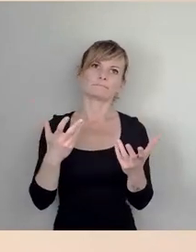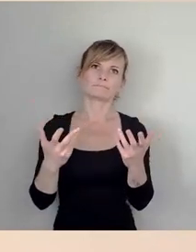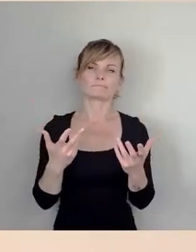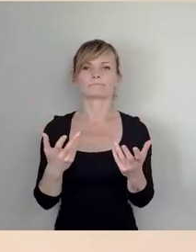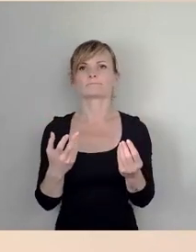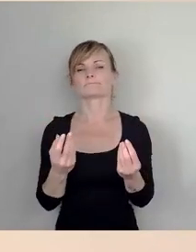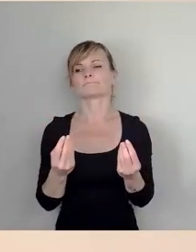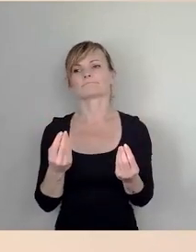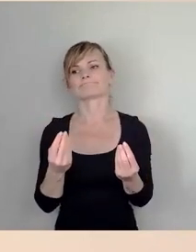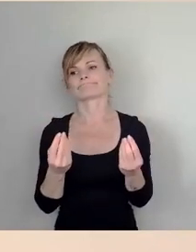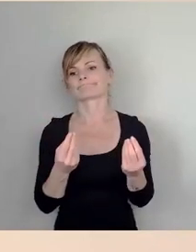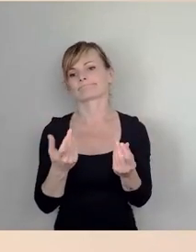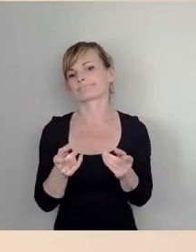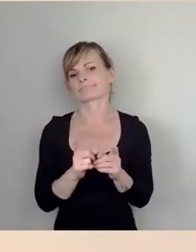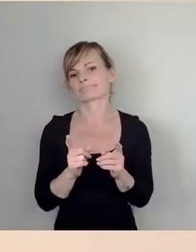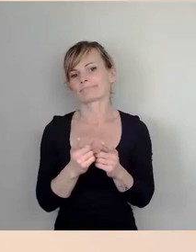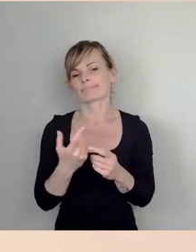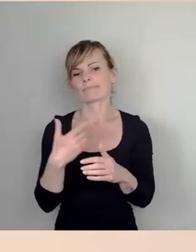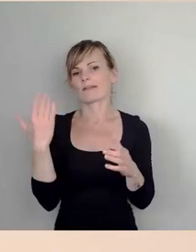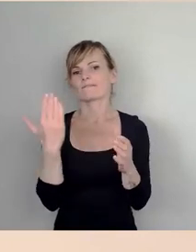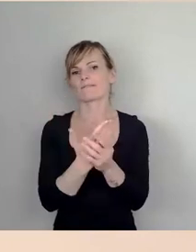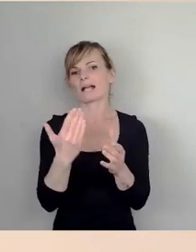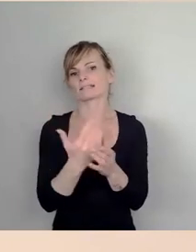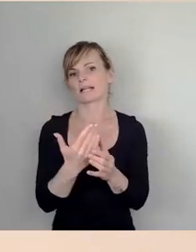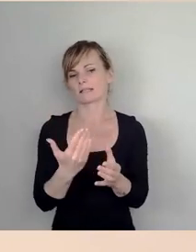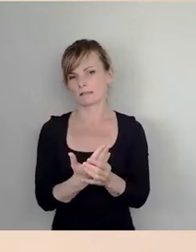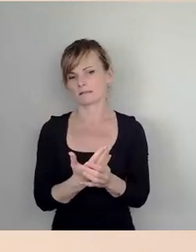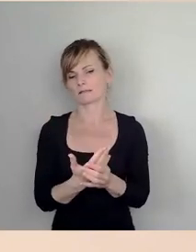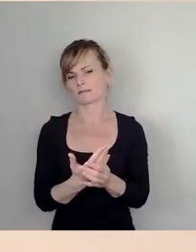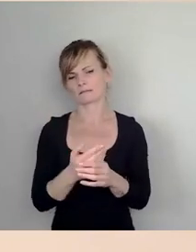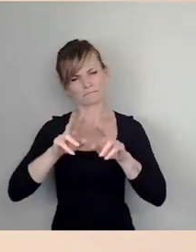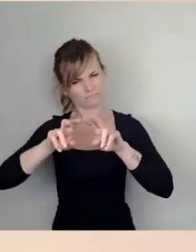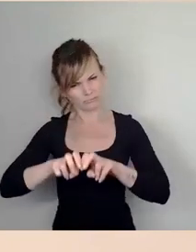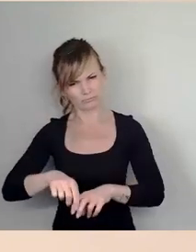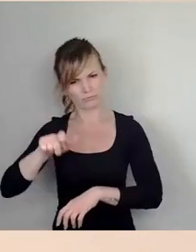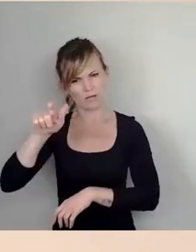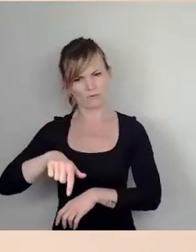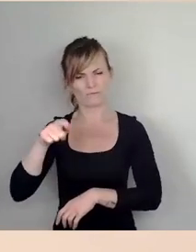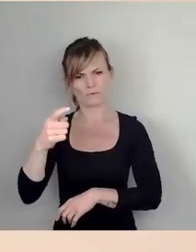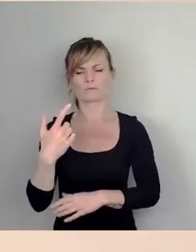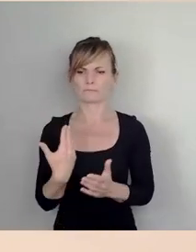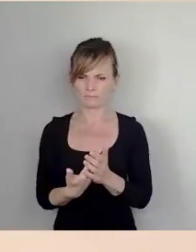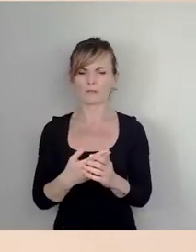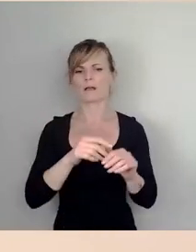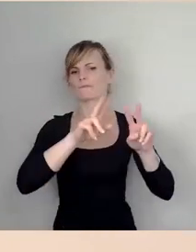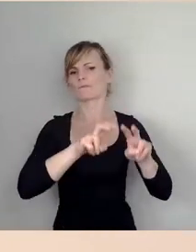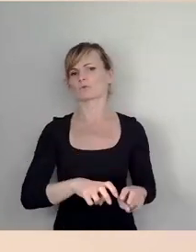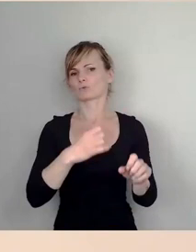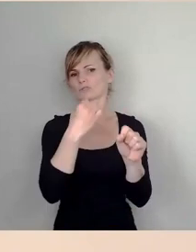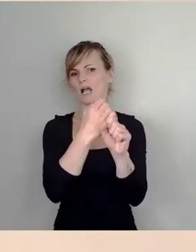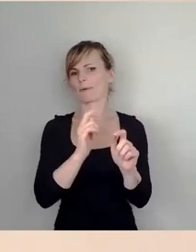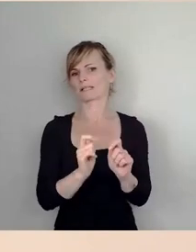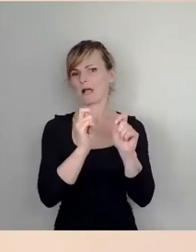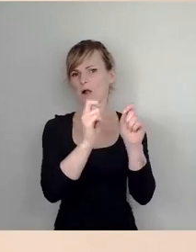zusätzlichen Fakten noch eine Forschungsarbeit beauftragt und